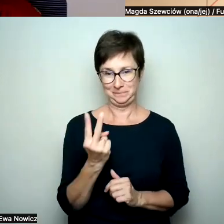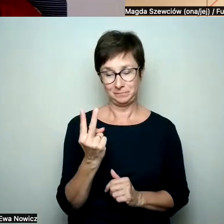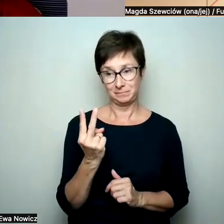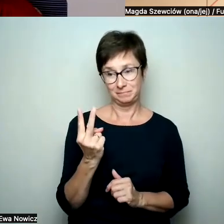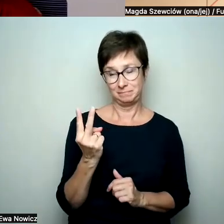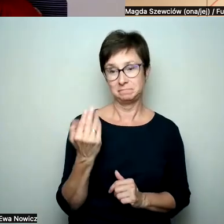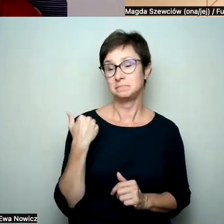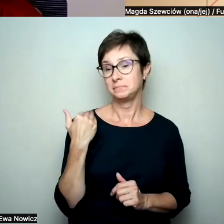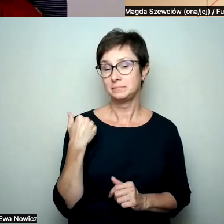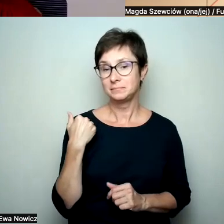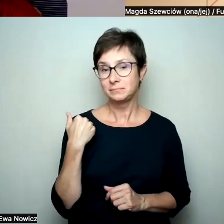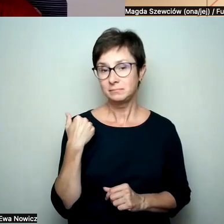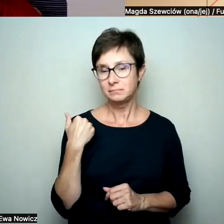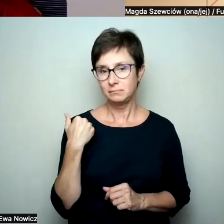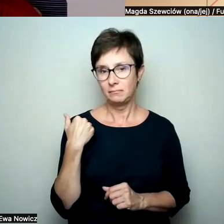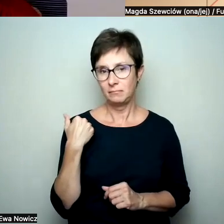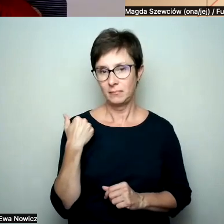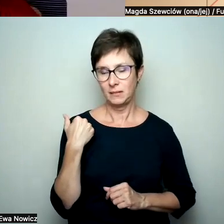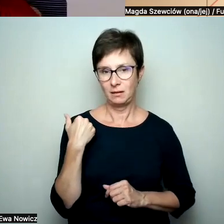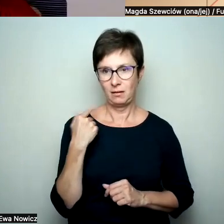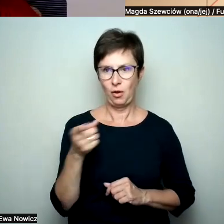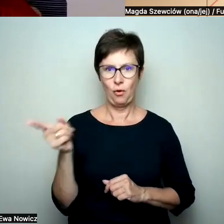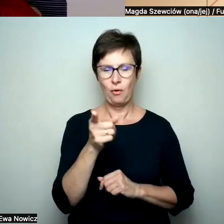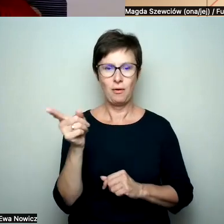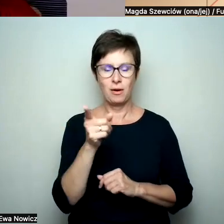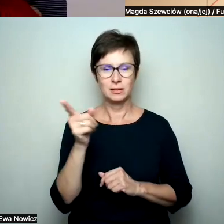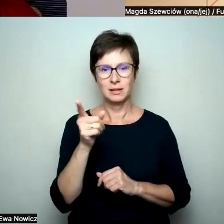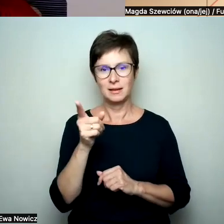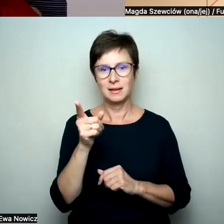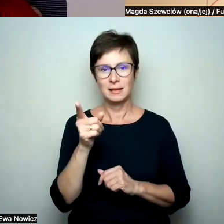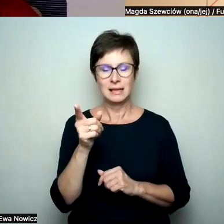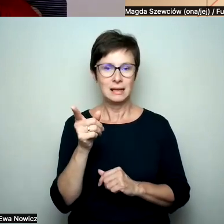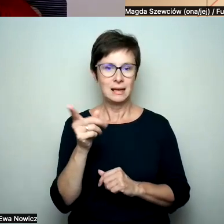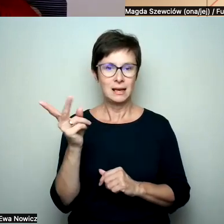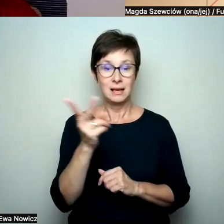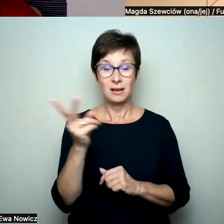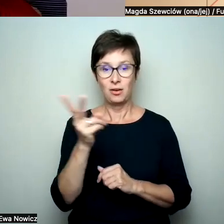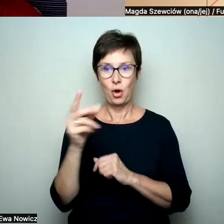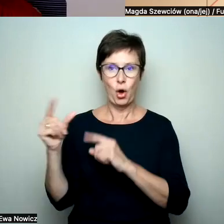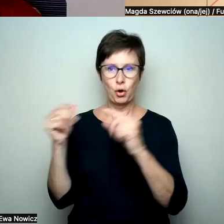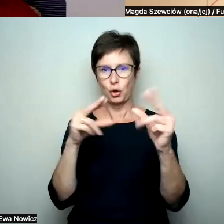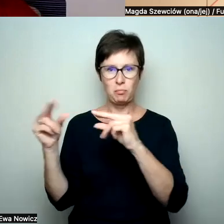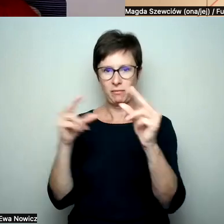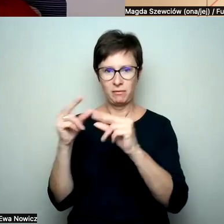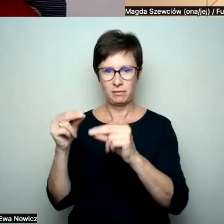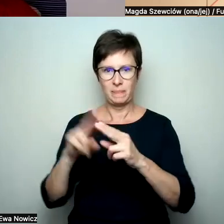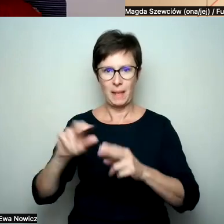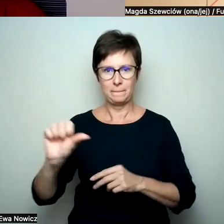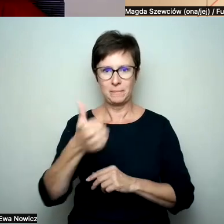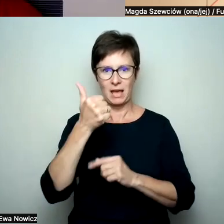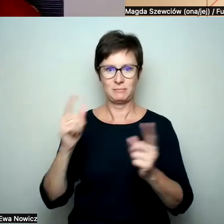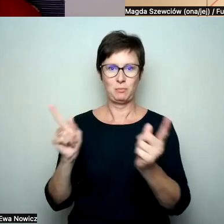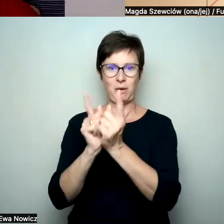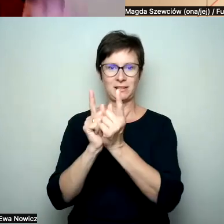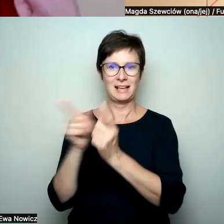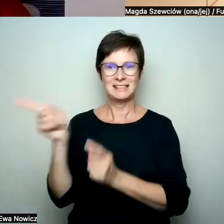zaczęły być ze sobą w taki sposób, że rozmawiały o mnie na pierwszej rance. I mówię, dobra,